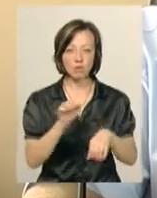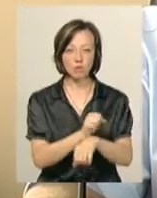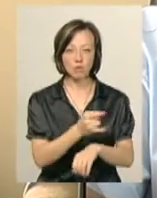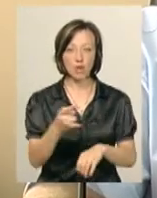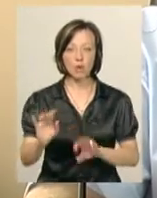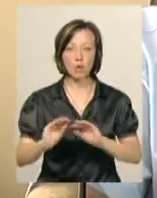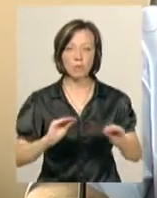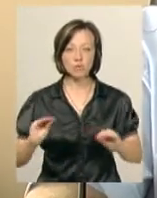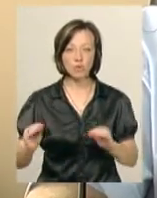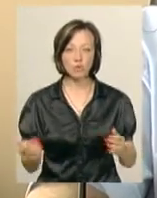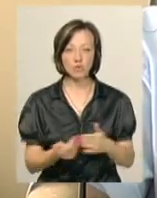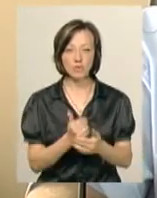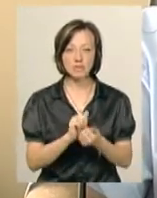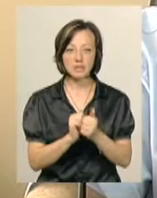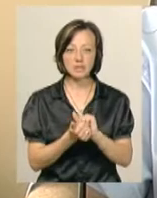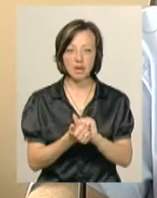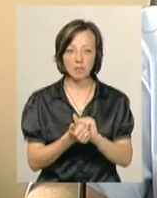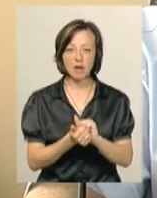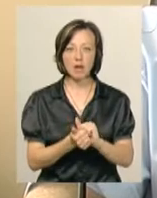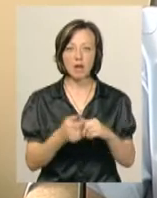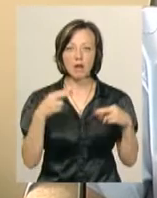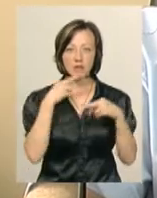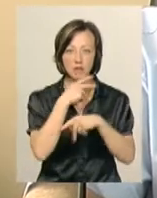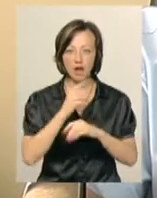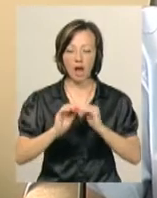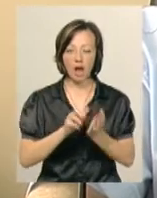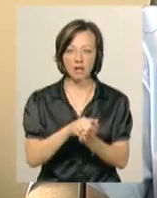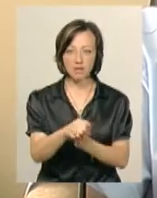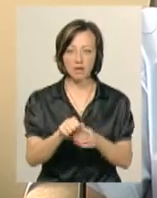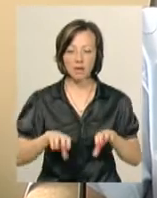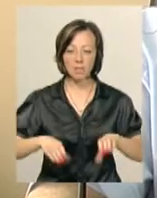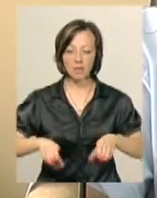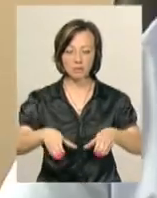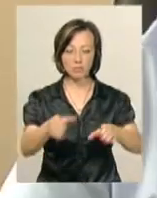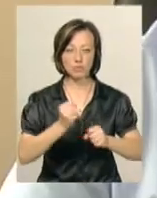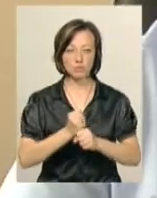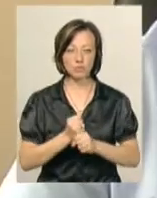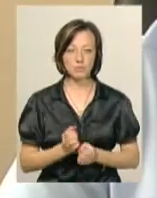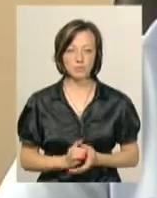облаштування кількох нових. А замість канцерогенного асфальтового покриття вимистимо дорогу тротуарною плиткою.